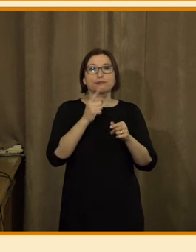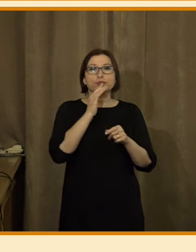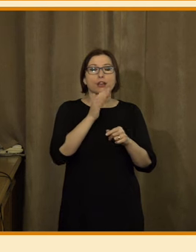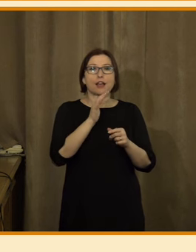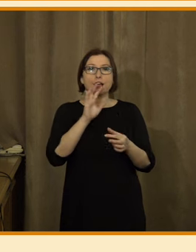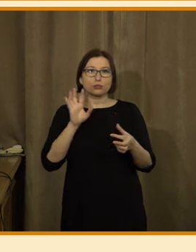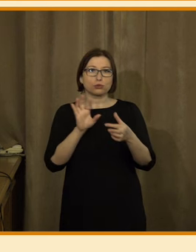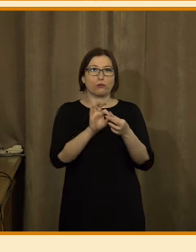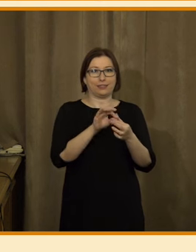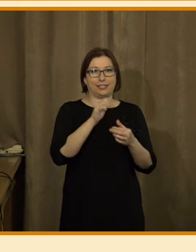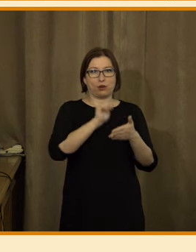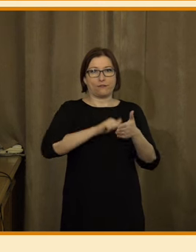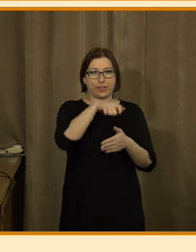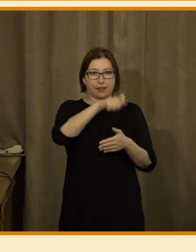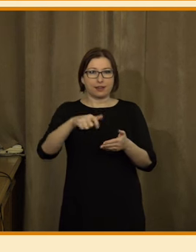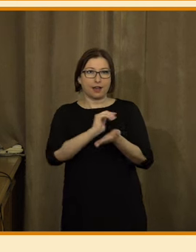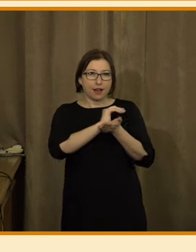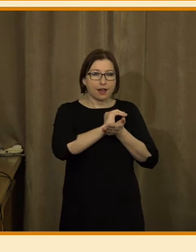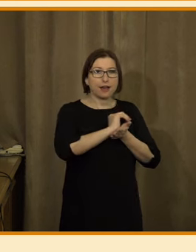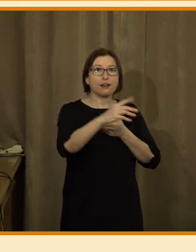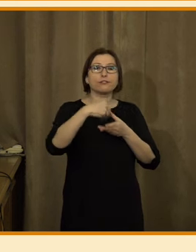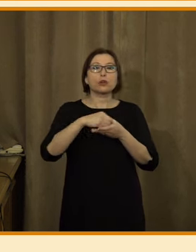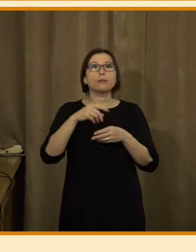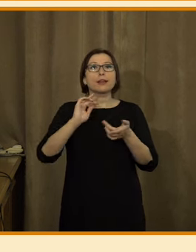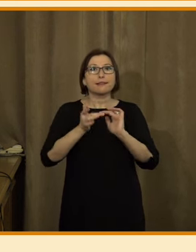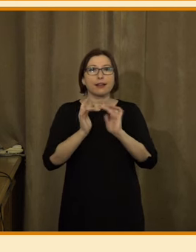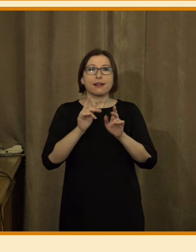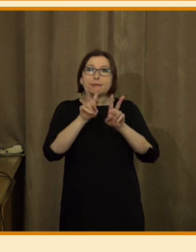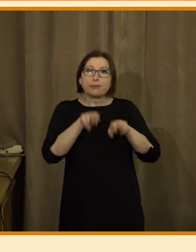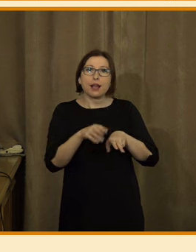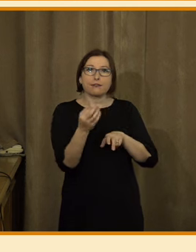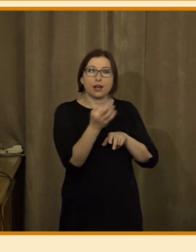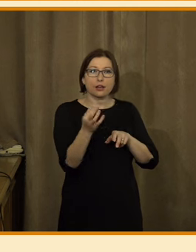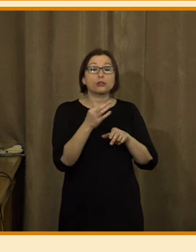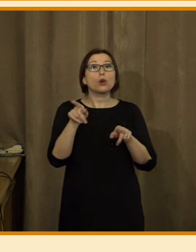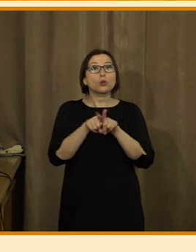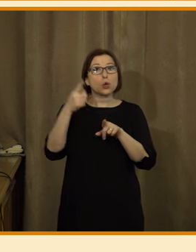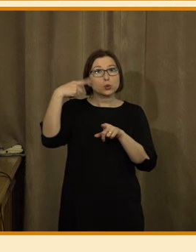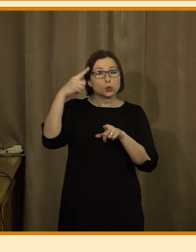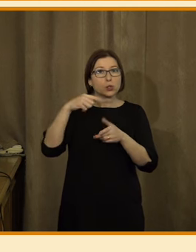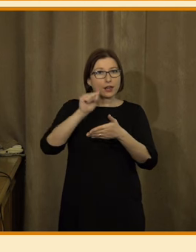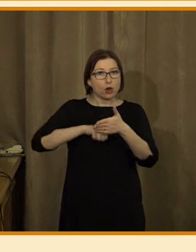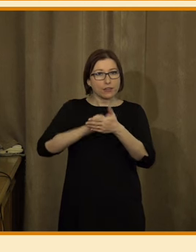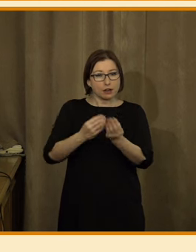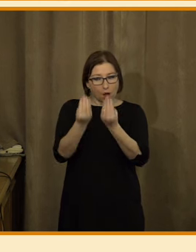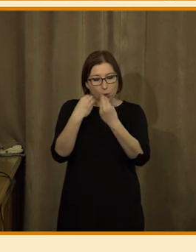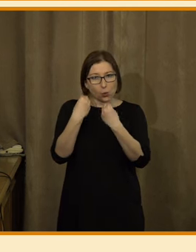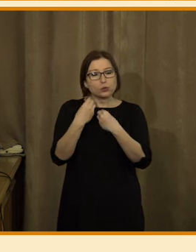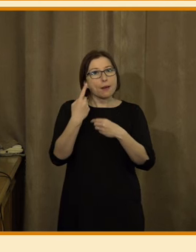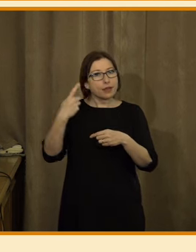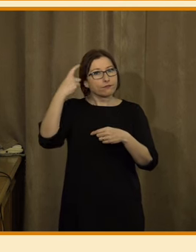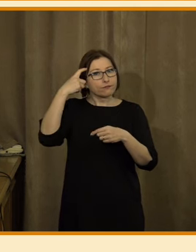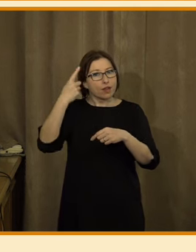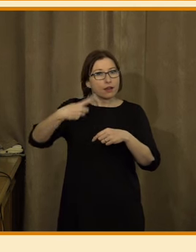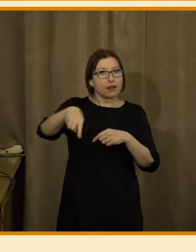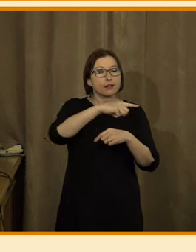s digitalizací, s digitálními právy. Naším cílem bylo zejména tedy u studentů žurnalistiky jim otevřít,